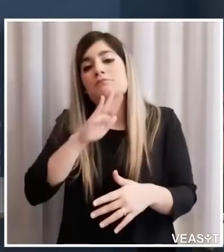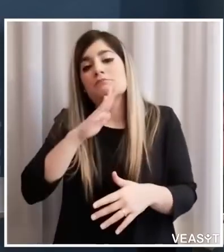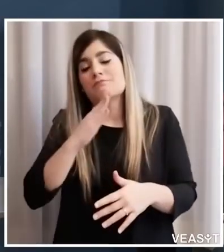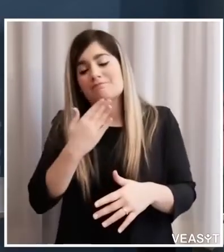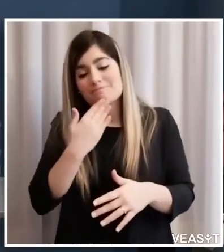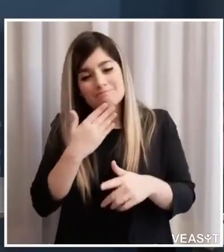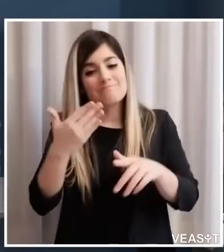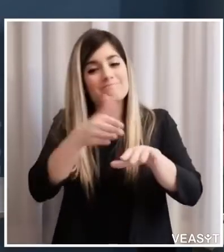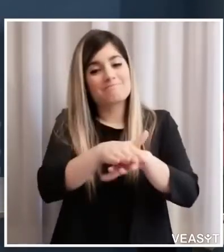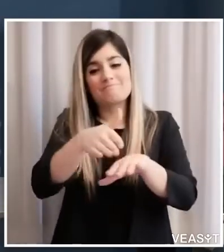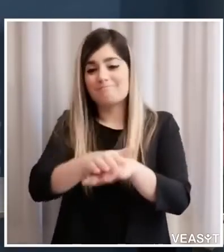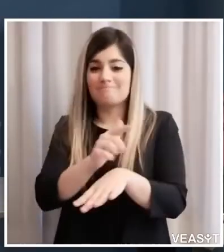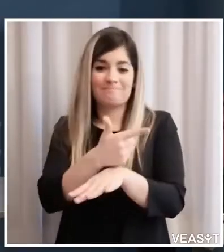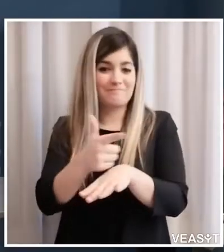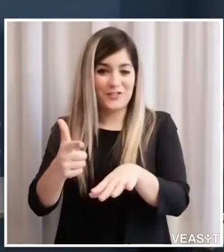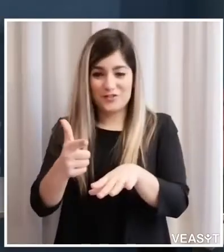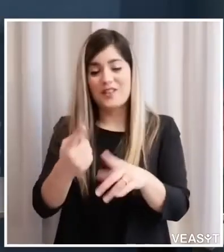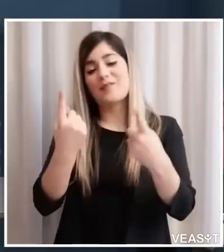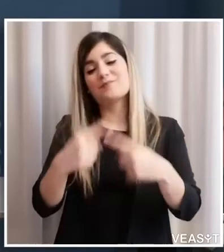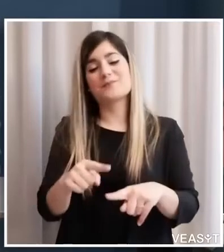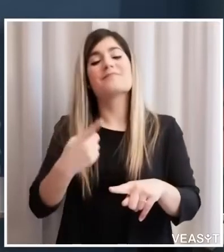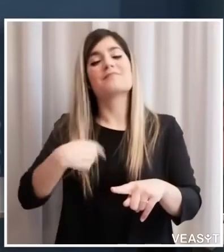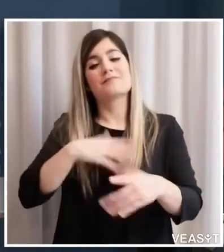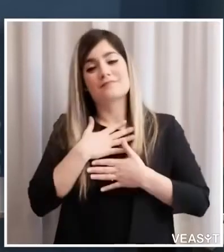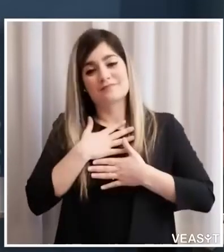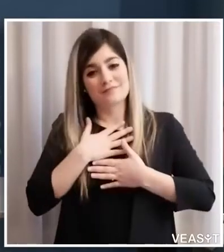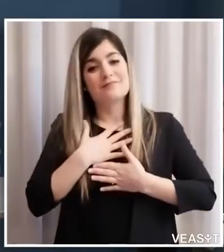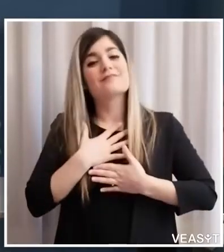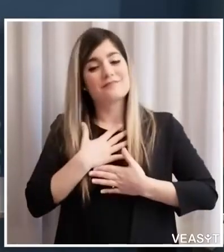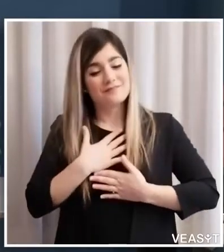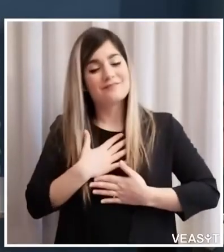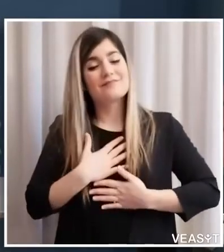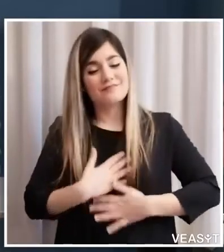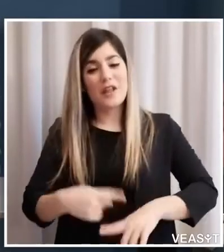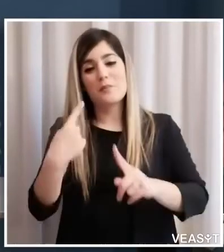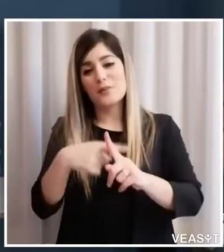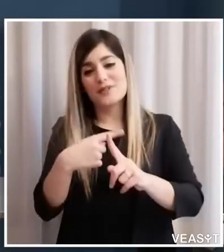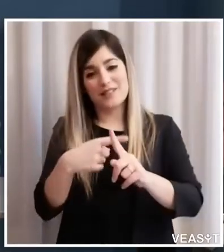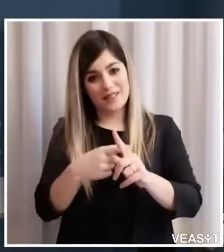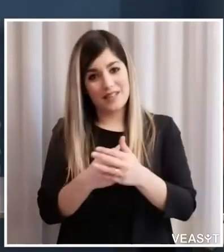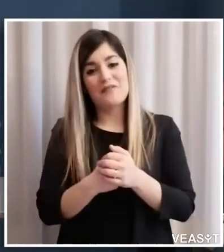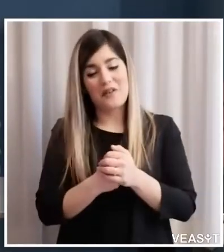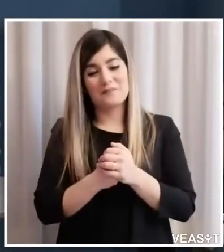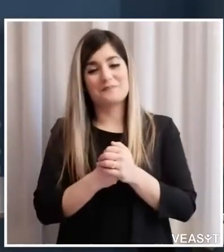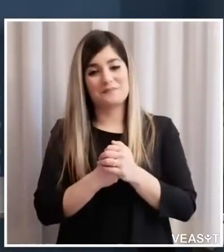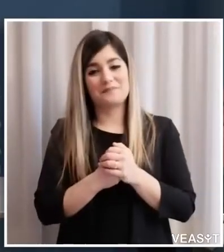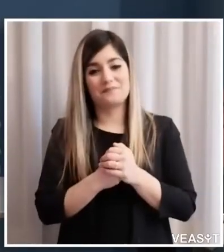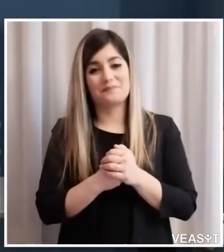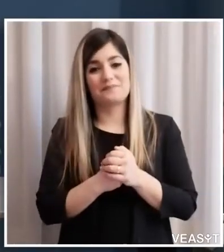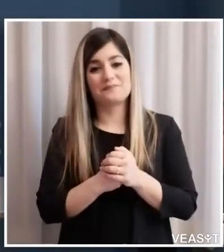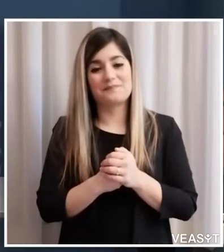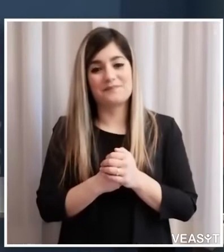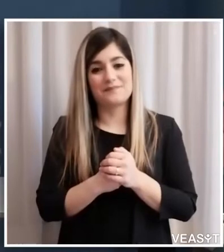è molto anche confortante e positivo un punto e poi